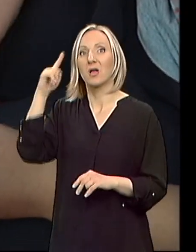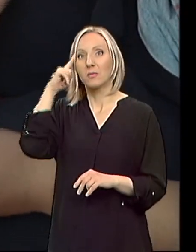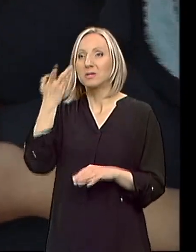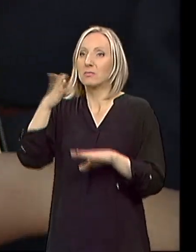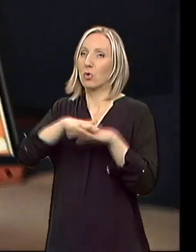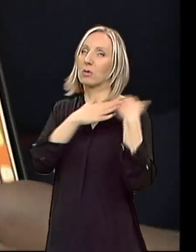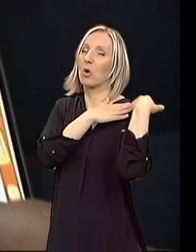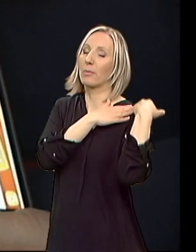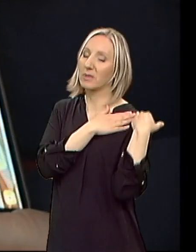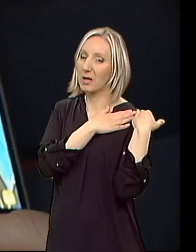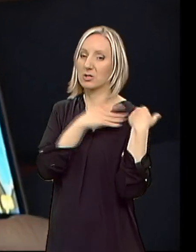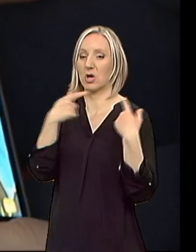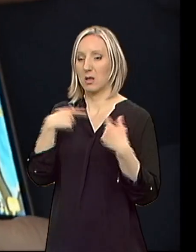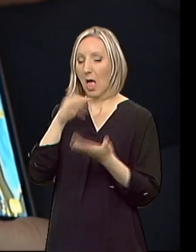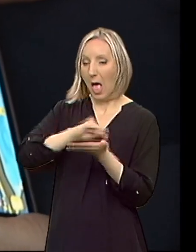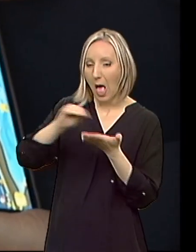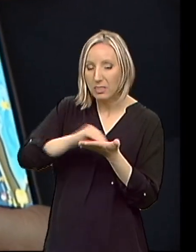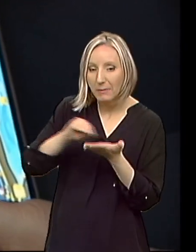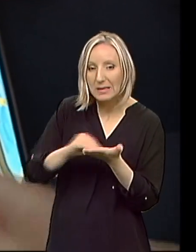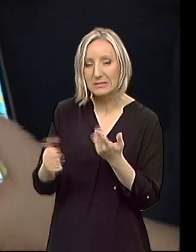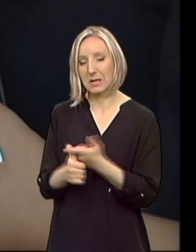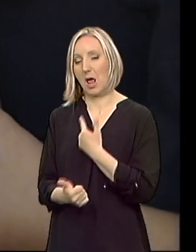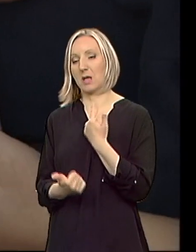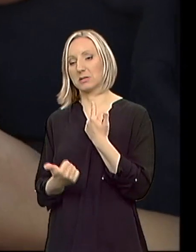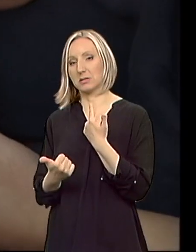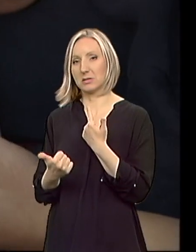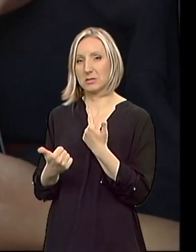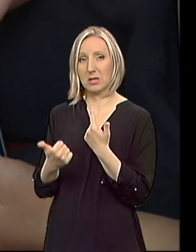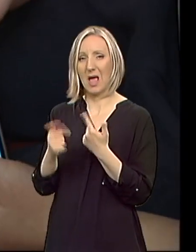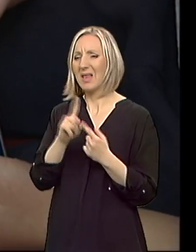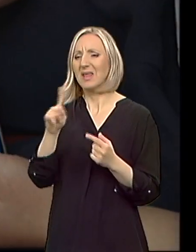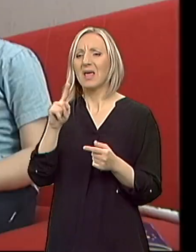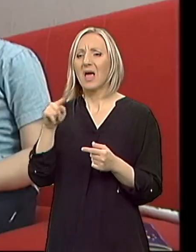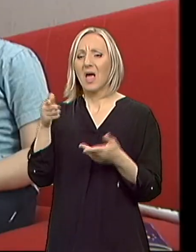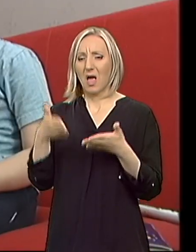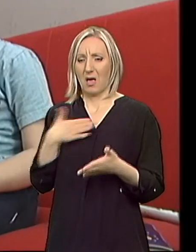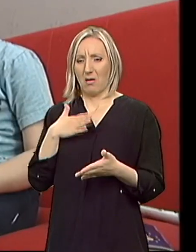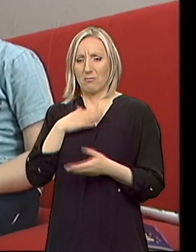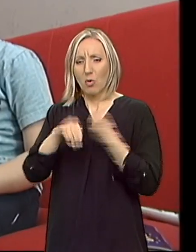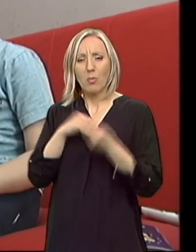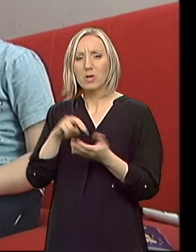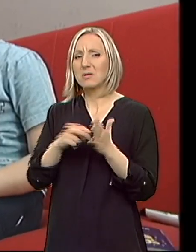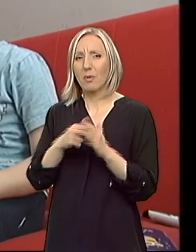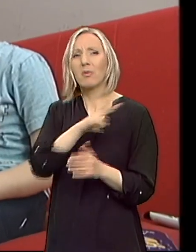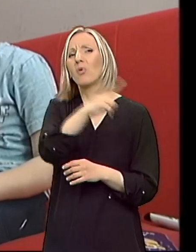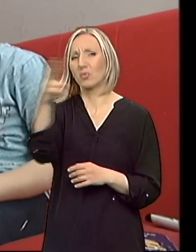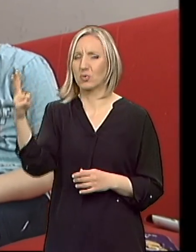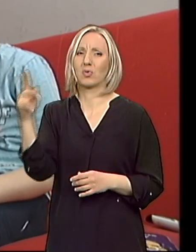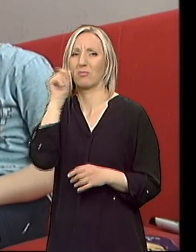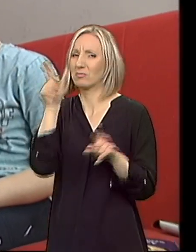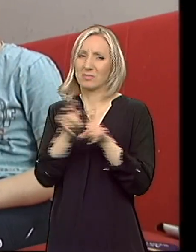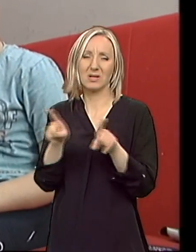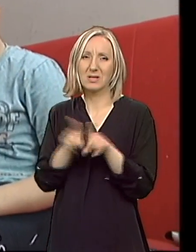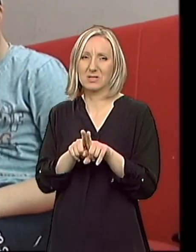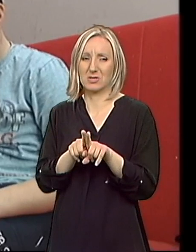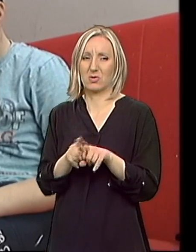dodatno opterećujuće baviti se administracijom u tom smislu. E sad nije to samo kod nas problem, nego i kod drugih ljudi i da, dosta